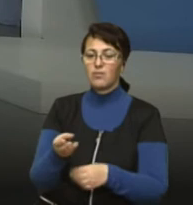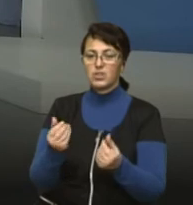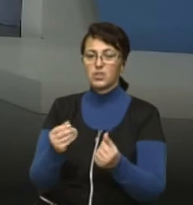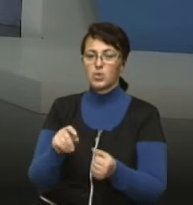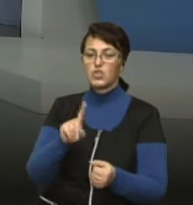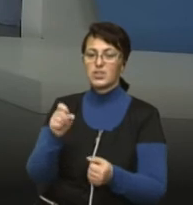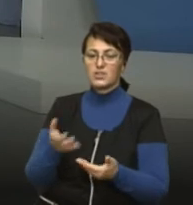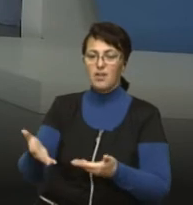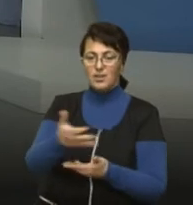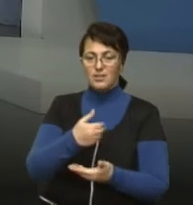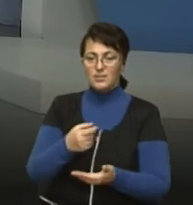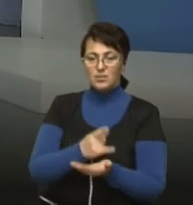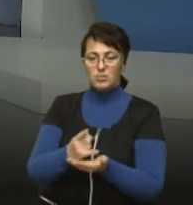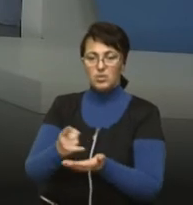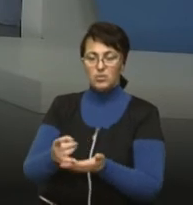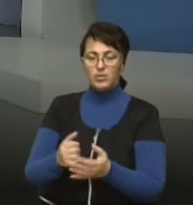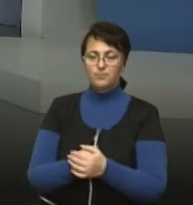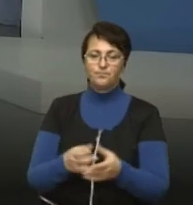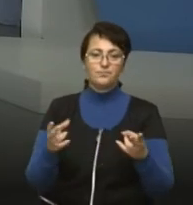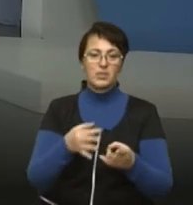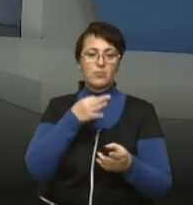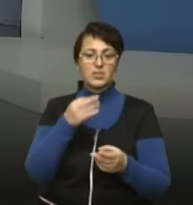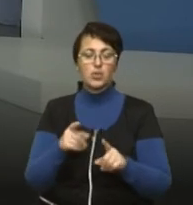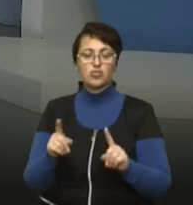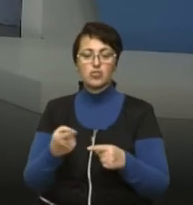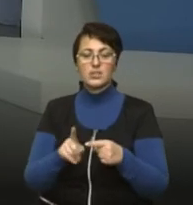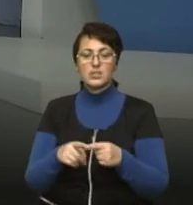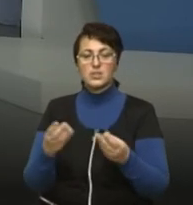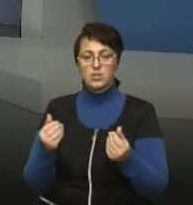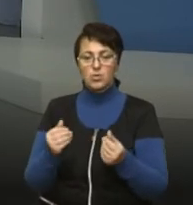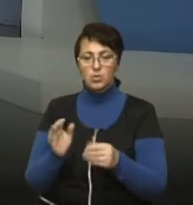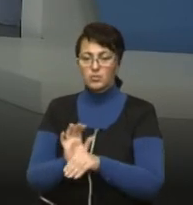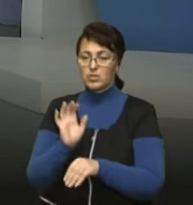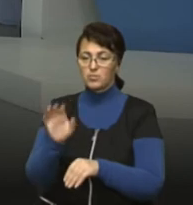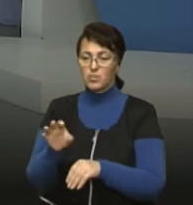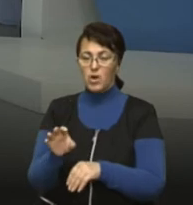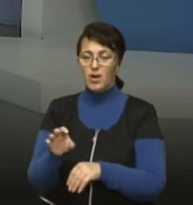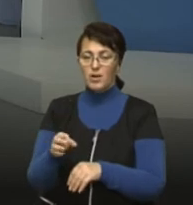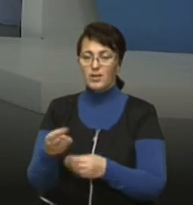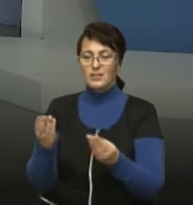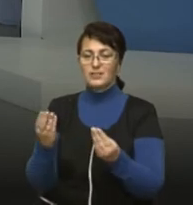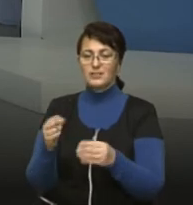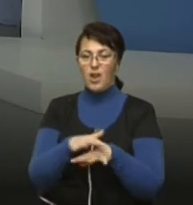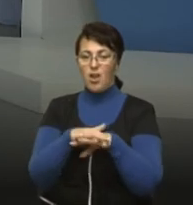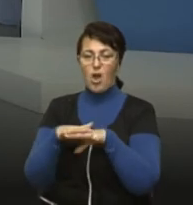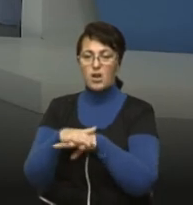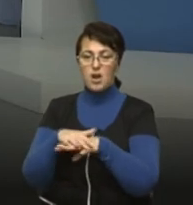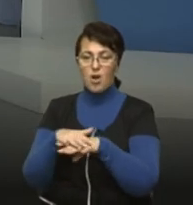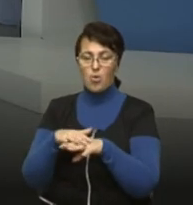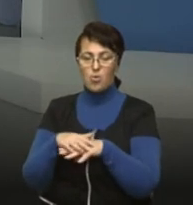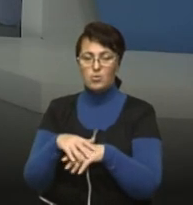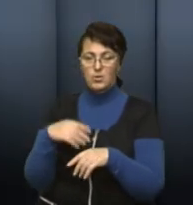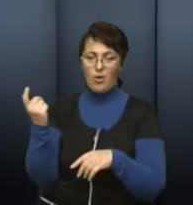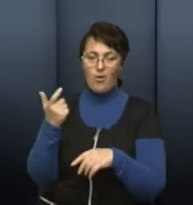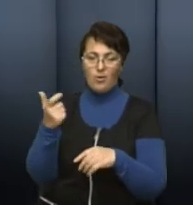Ну, треба зазначити, що ці кошти, вони йдуть на рахунок операторів з паркування. Якщо ми говоримо про